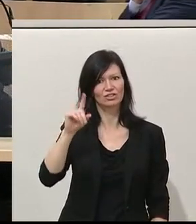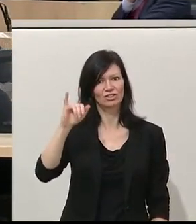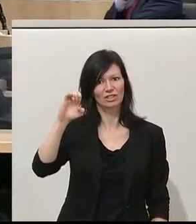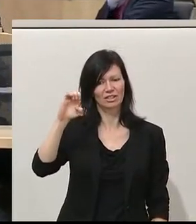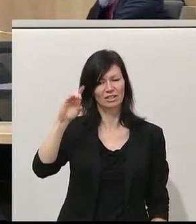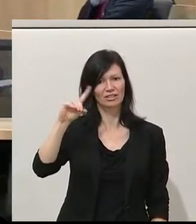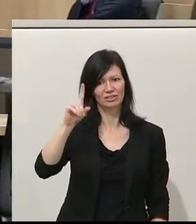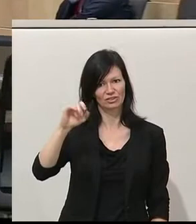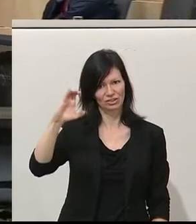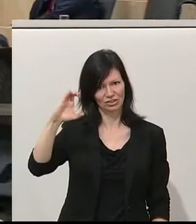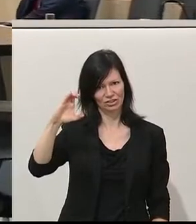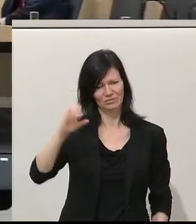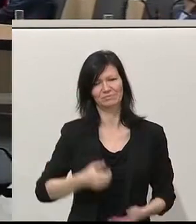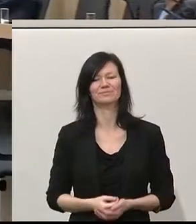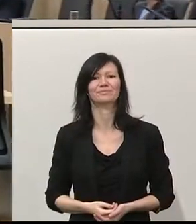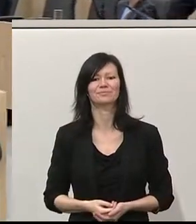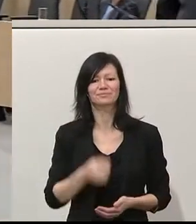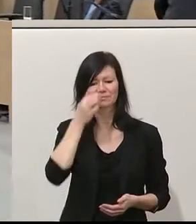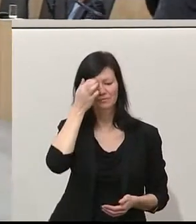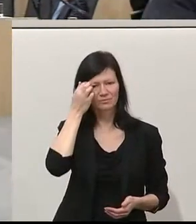Frau Präsidentin, werte